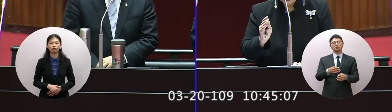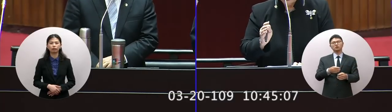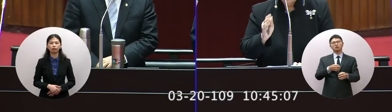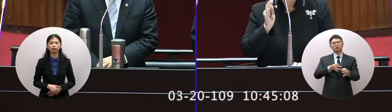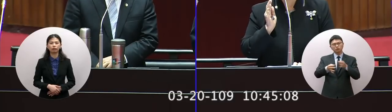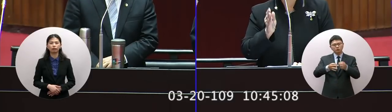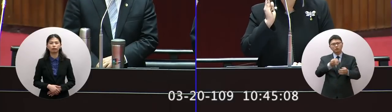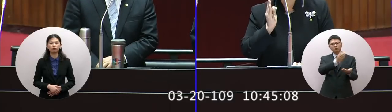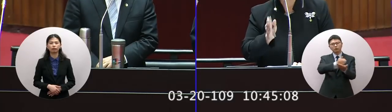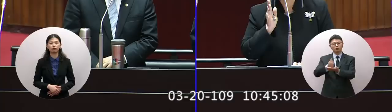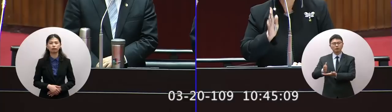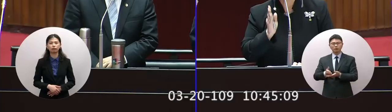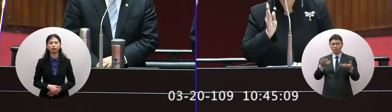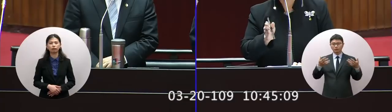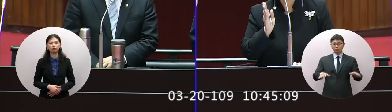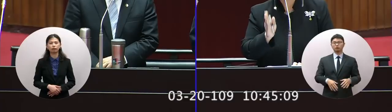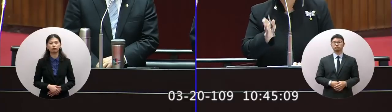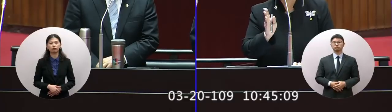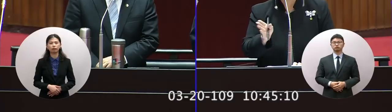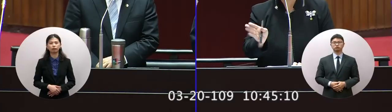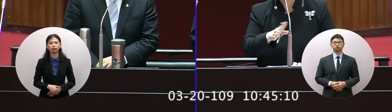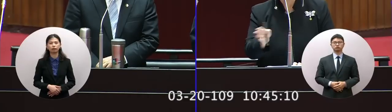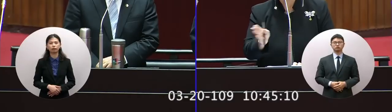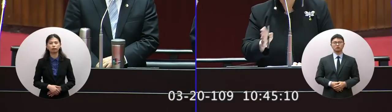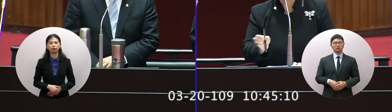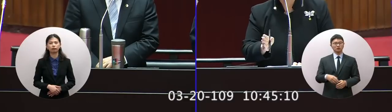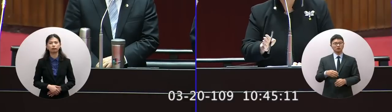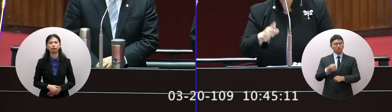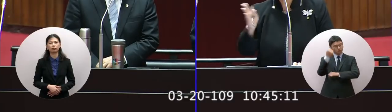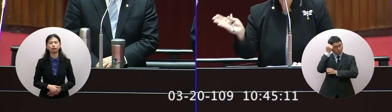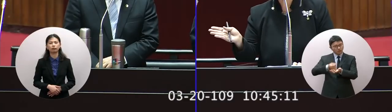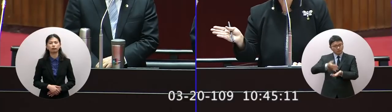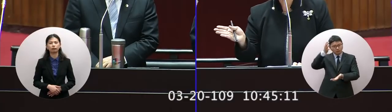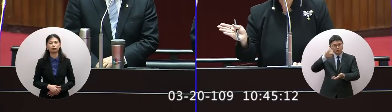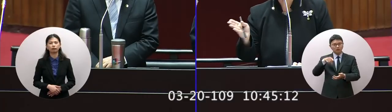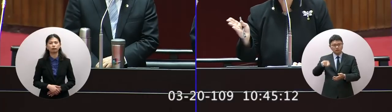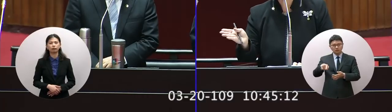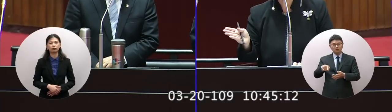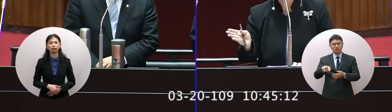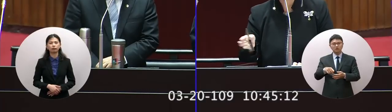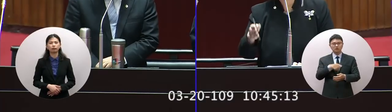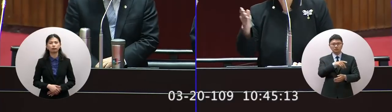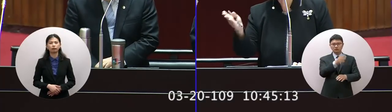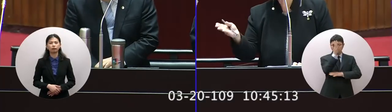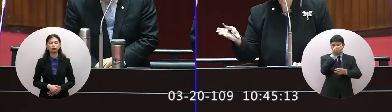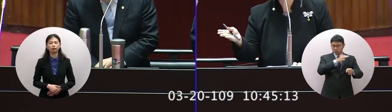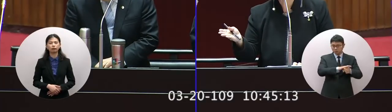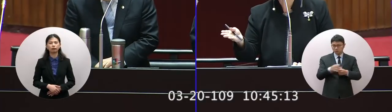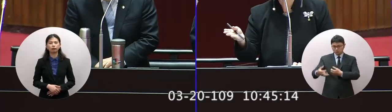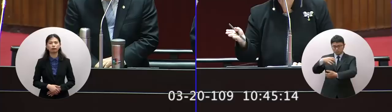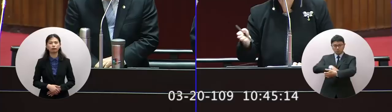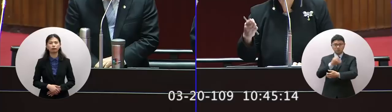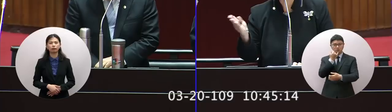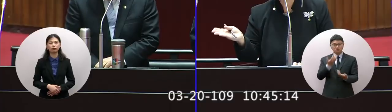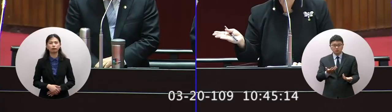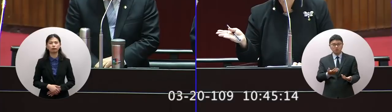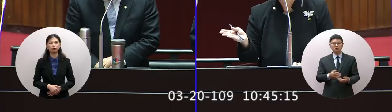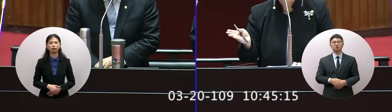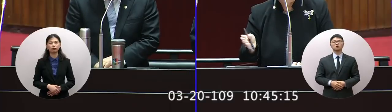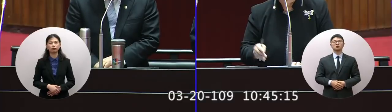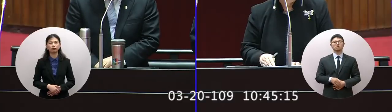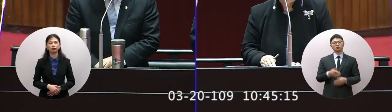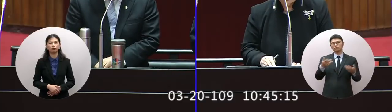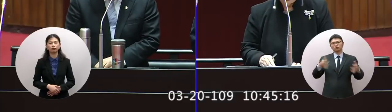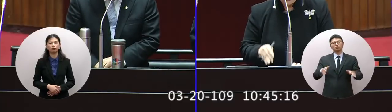飯店削業是不是我們納入這個方案很多飯店也要削業例如荔枝飯店 都